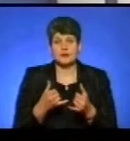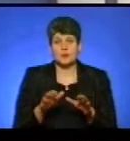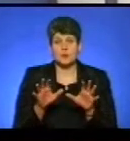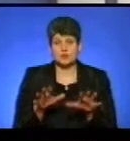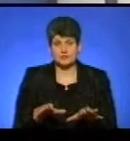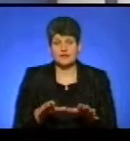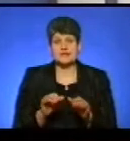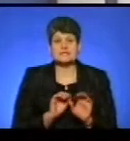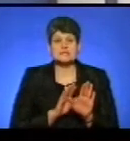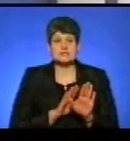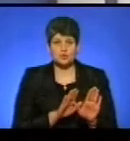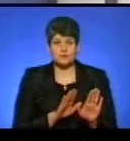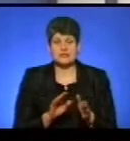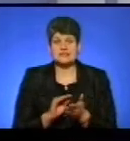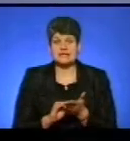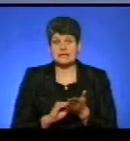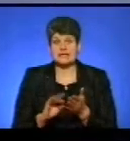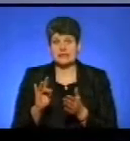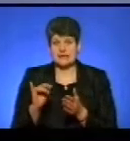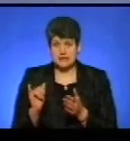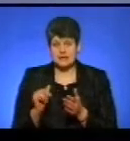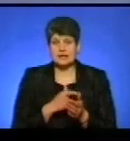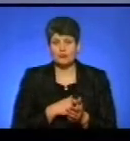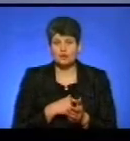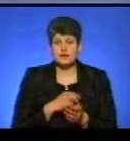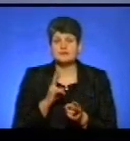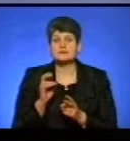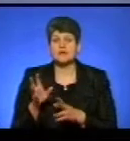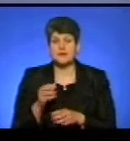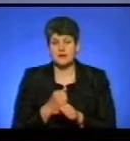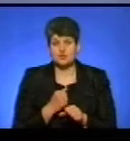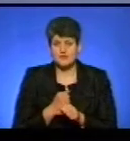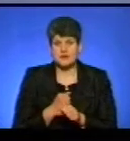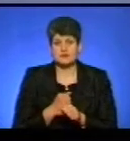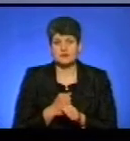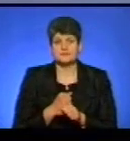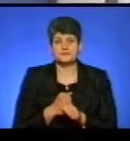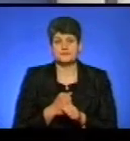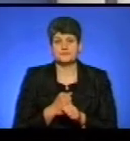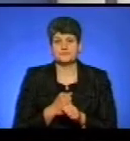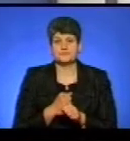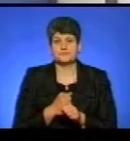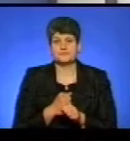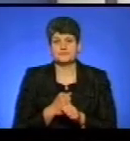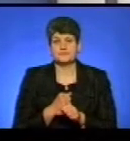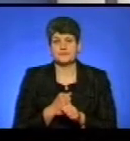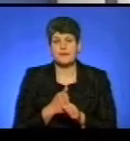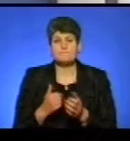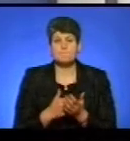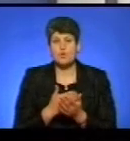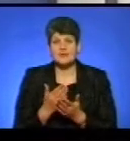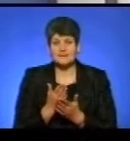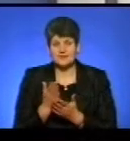розуміти, які депутати, з ким працювати, які навіть такі політичні,